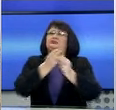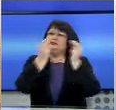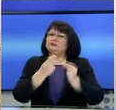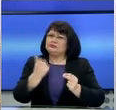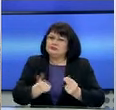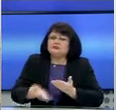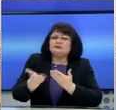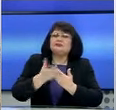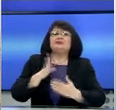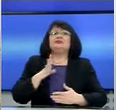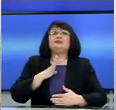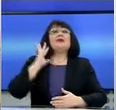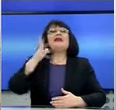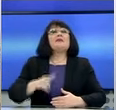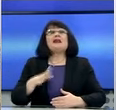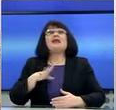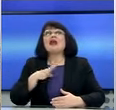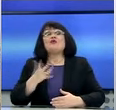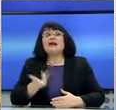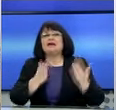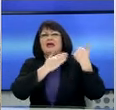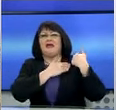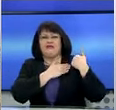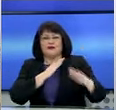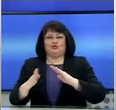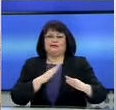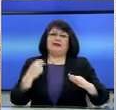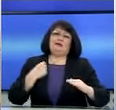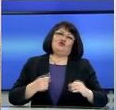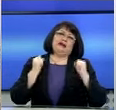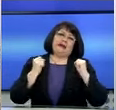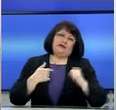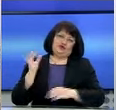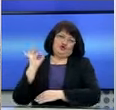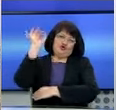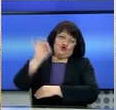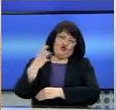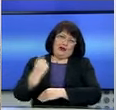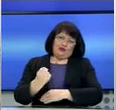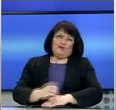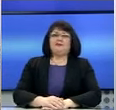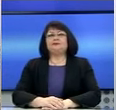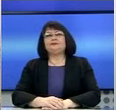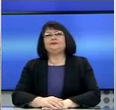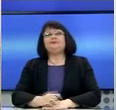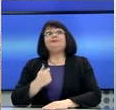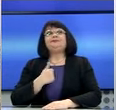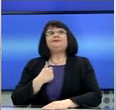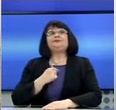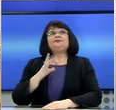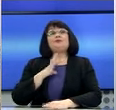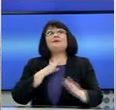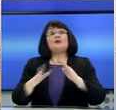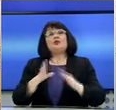με μόνο καθημερινό στήχημα, αλλά και ευθύνει την διαφύλαξη της δημόσιας υγείας. Κυρίες και κύριοι, στην πολιτική